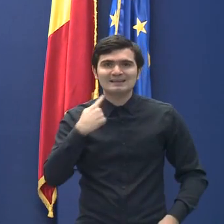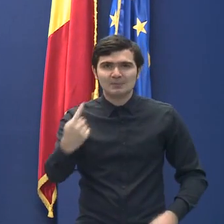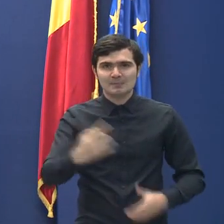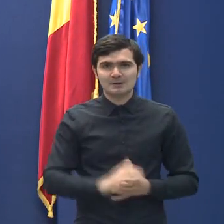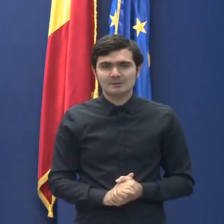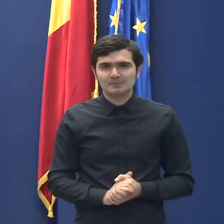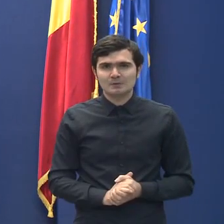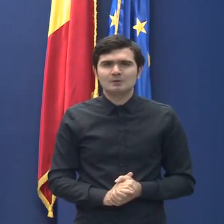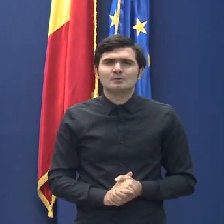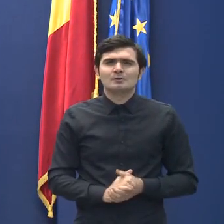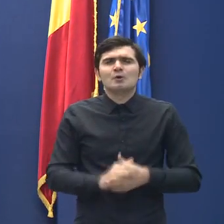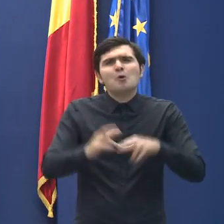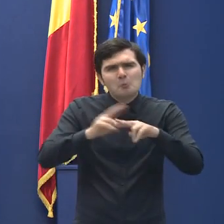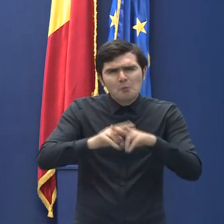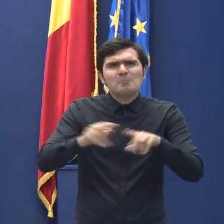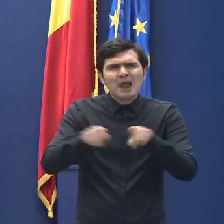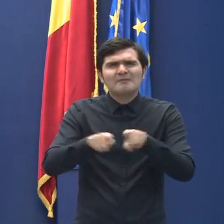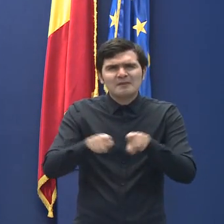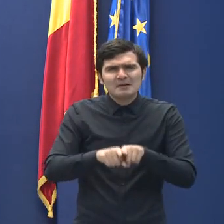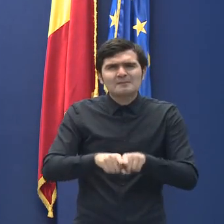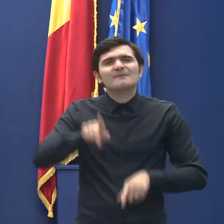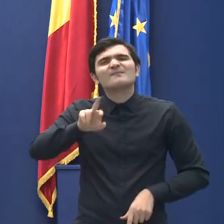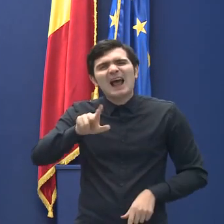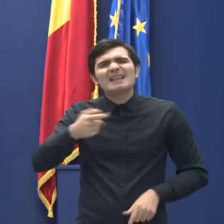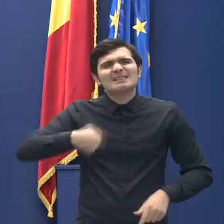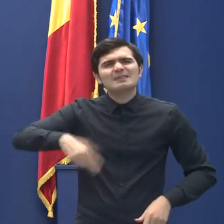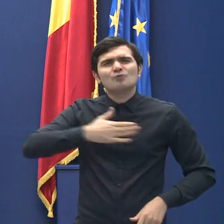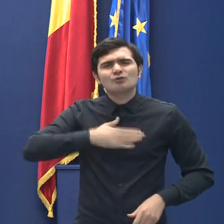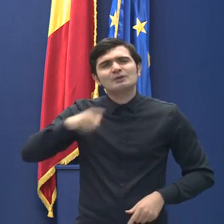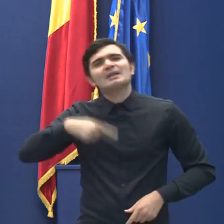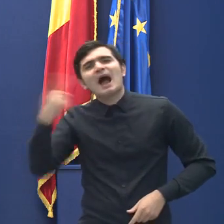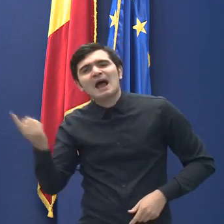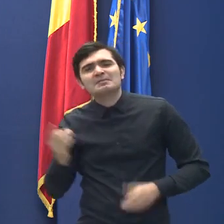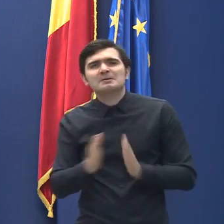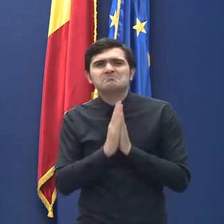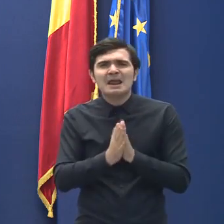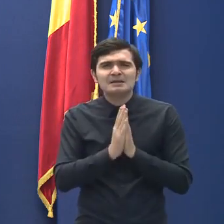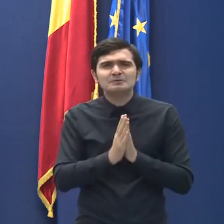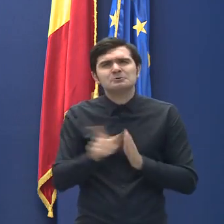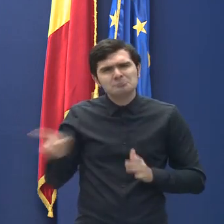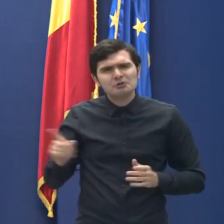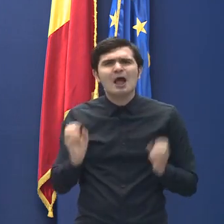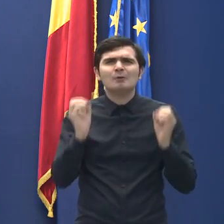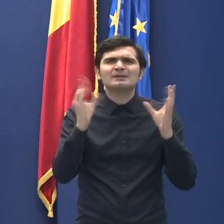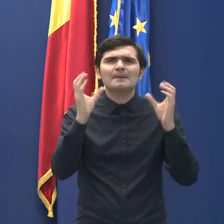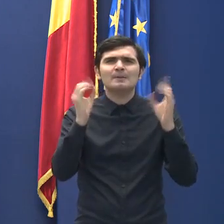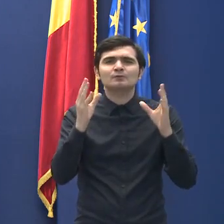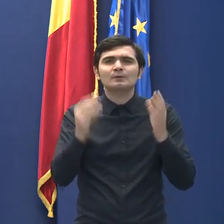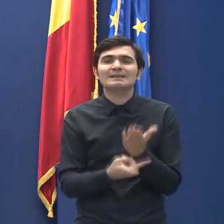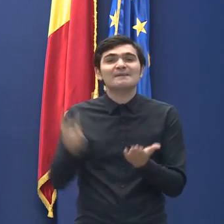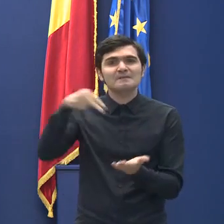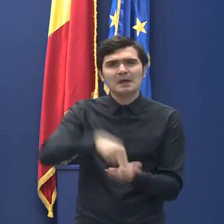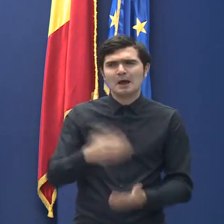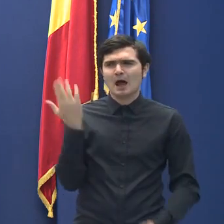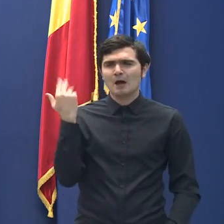așa cum și confrații noștri de alte confesiuni au sărbătorit învierea Domnului acum două